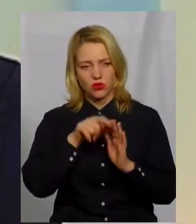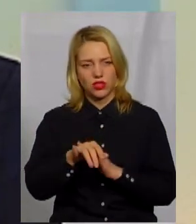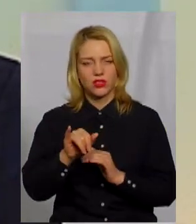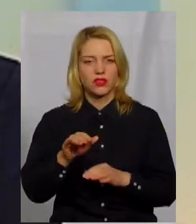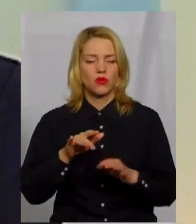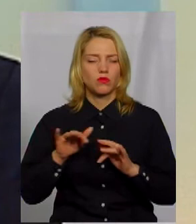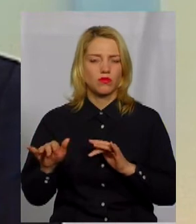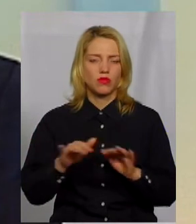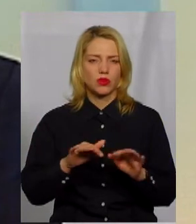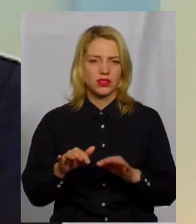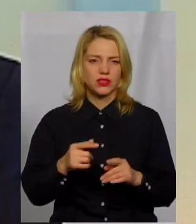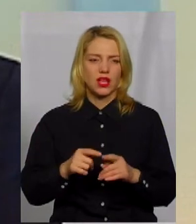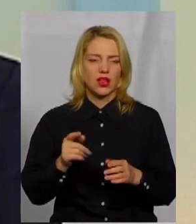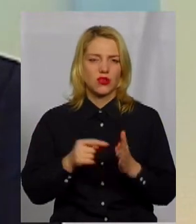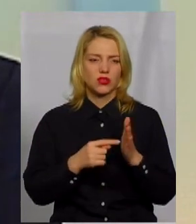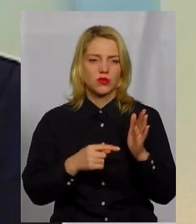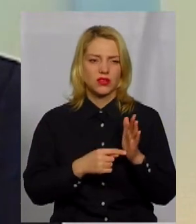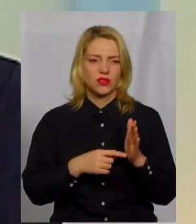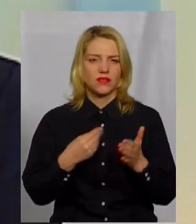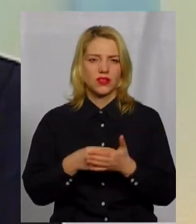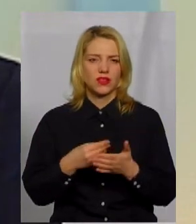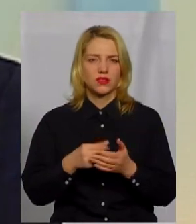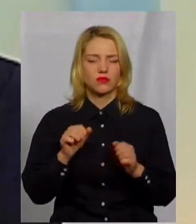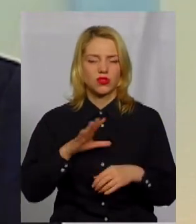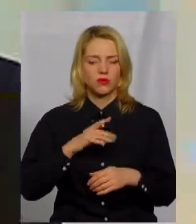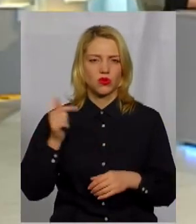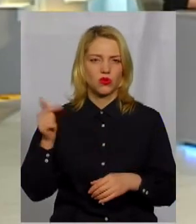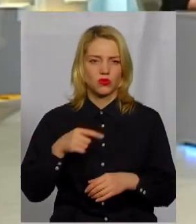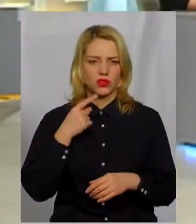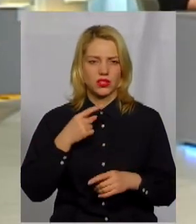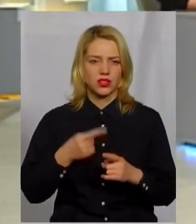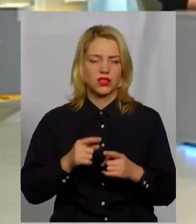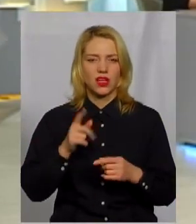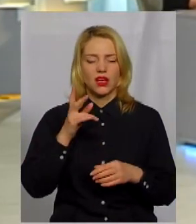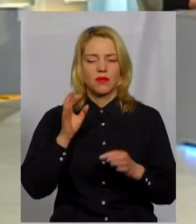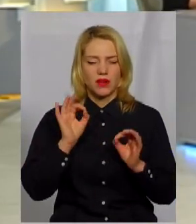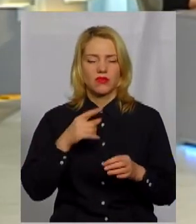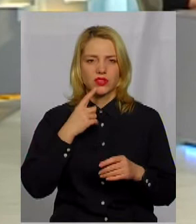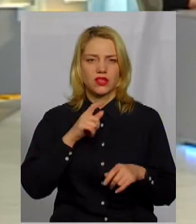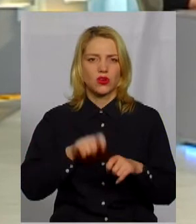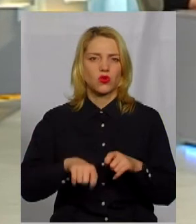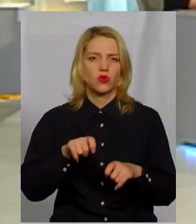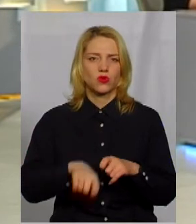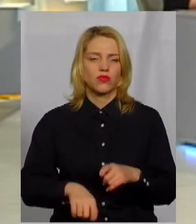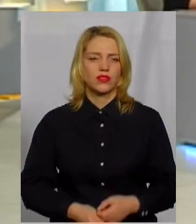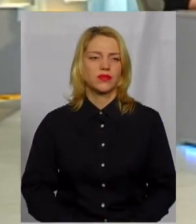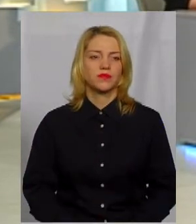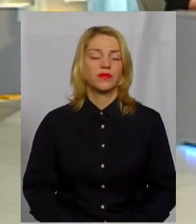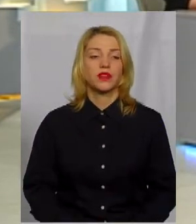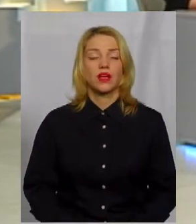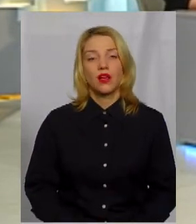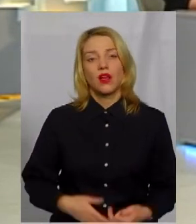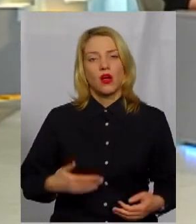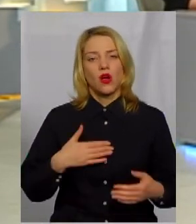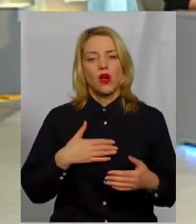розподілення фінансів, якщо я не дуже грубо сказала, втручатися. контролю за Так, контролювати, так. От голова громадської ради при